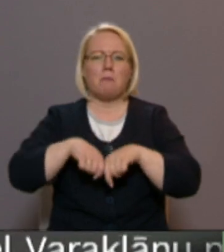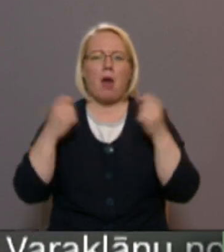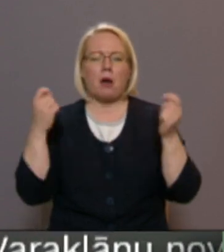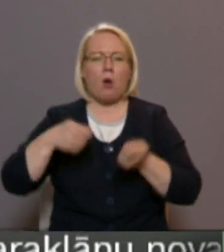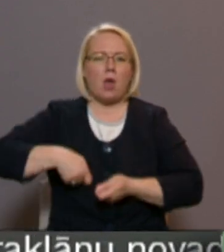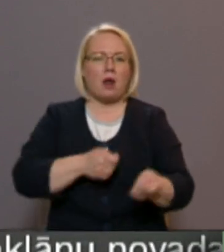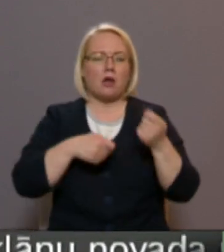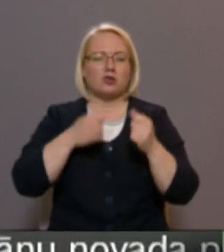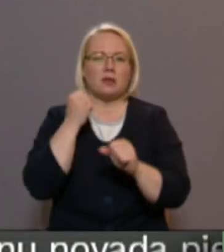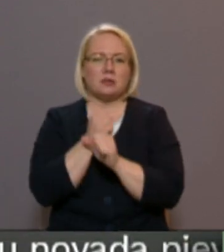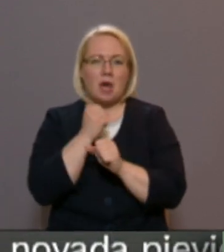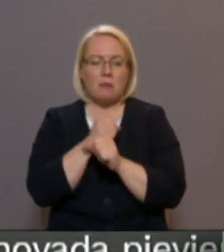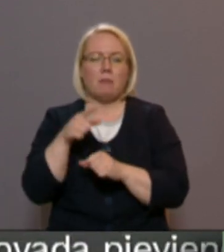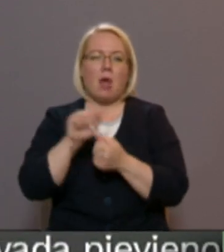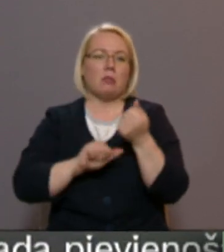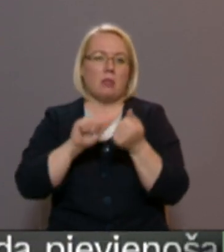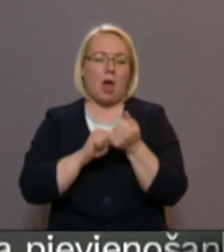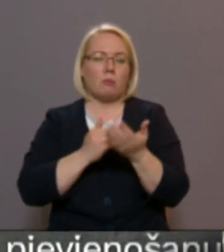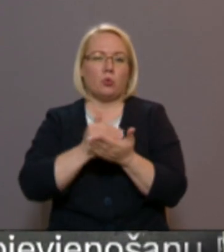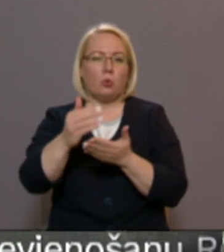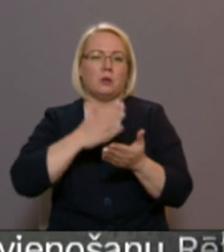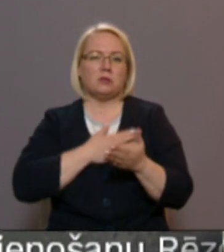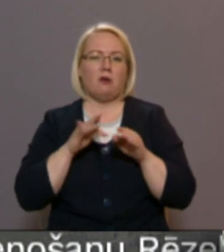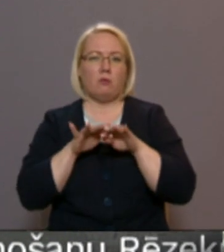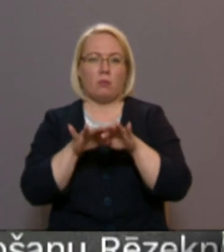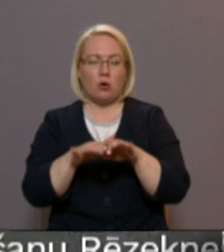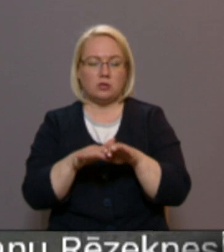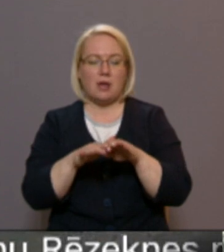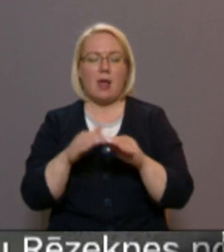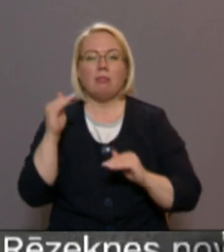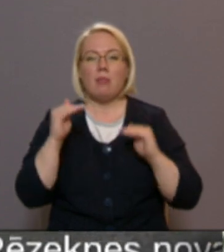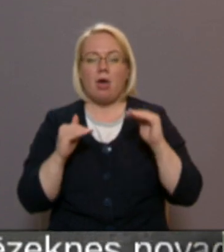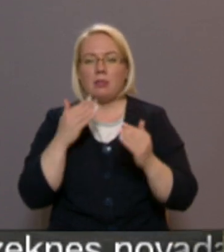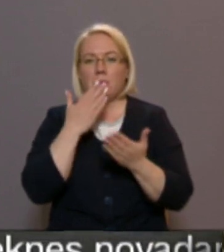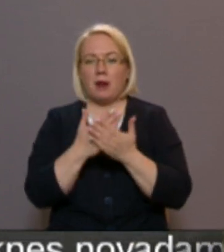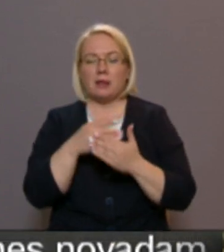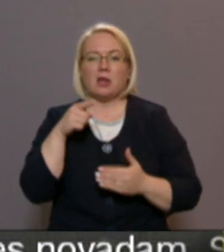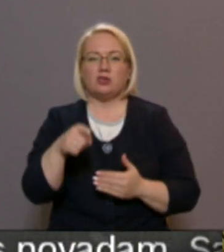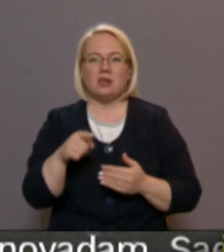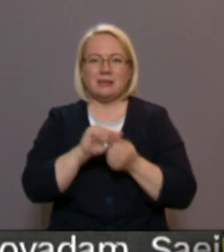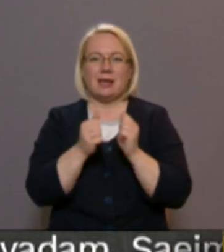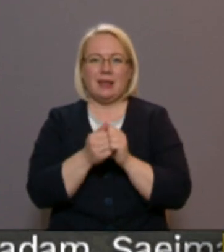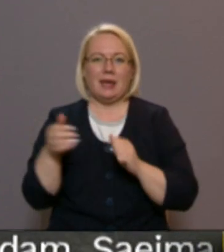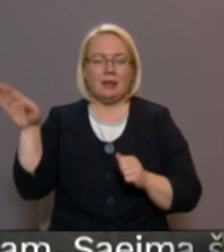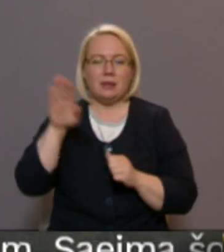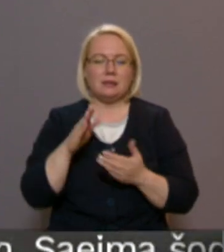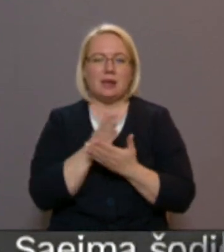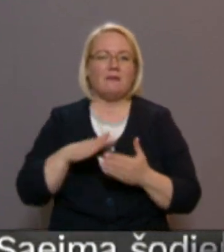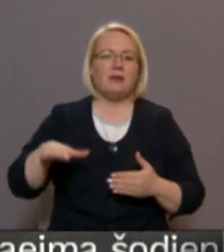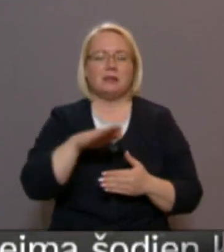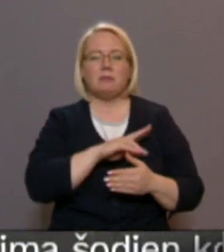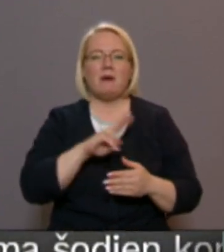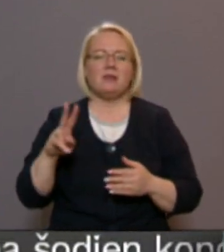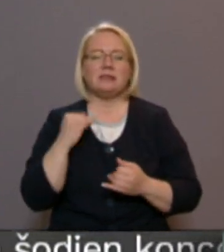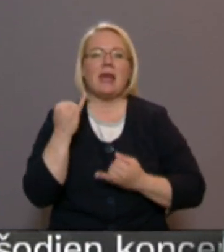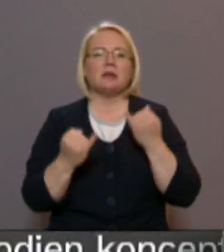tā tā daba turpina savus procesus. Data liecina, ka Līču Lāņģu klīntis šobrīd ir viens no Vidzemē iecīnītākajiem